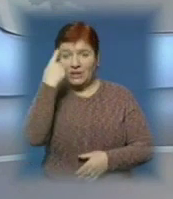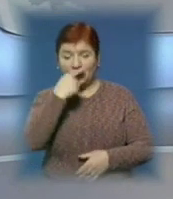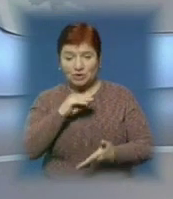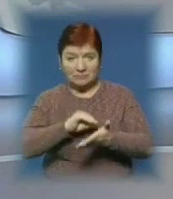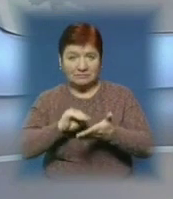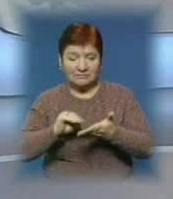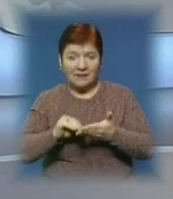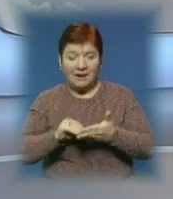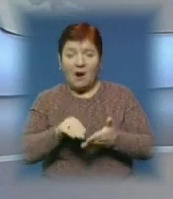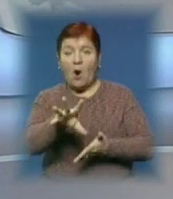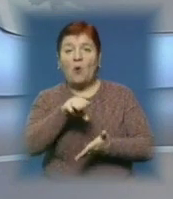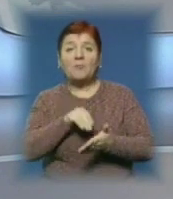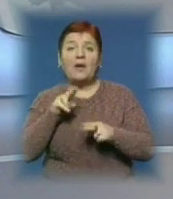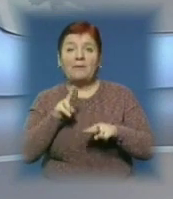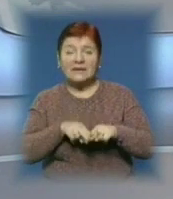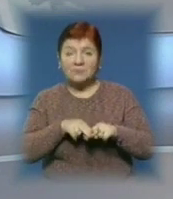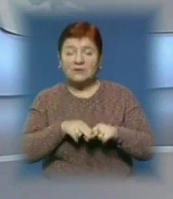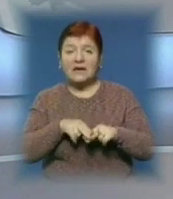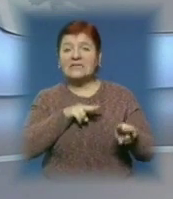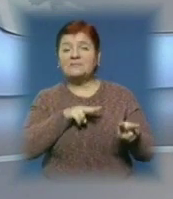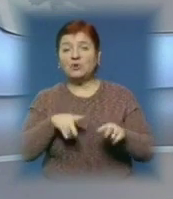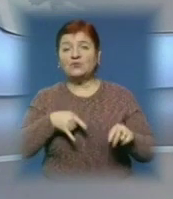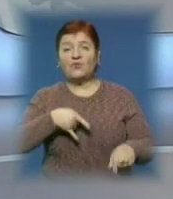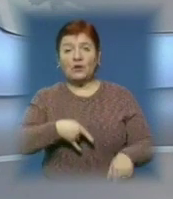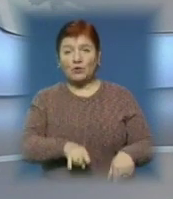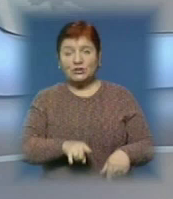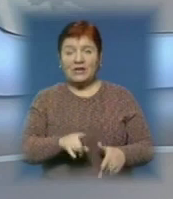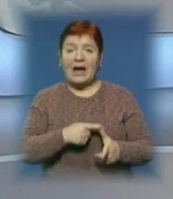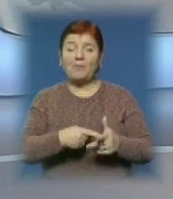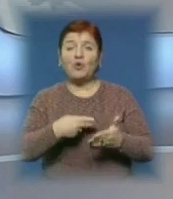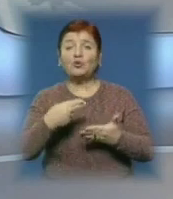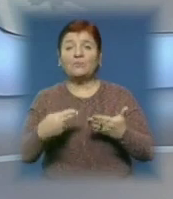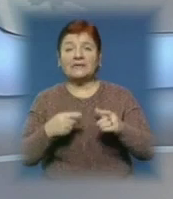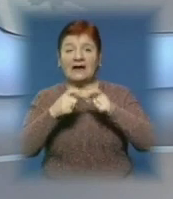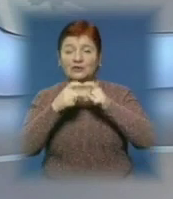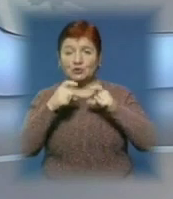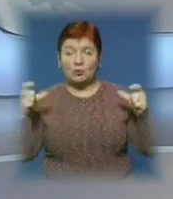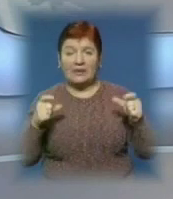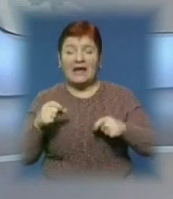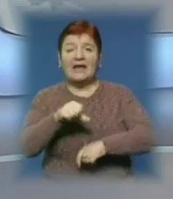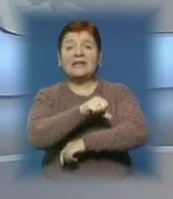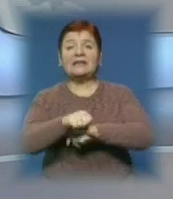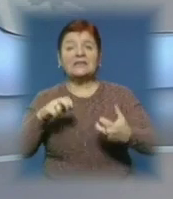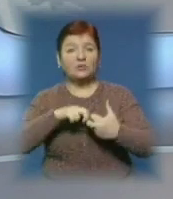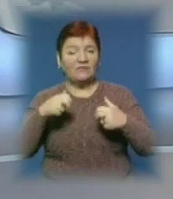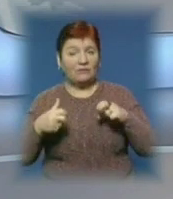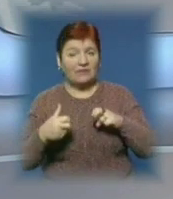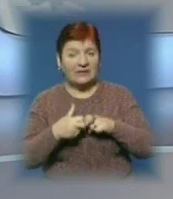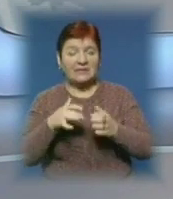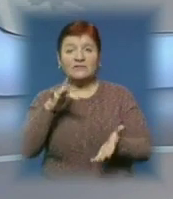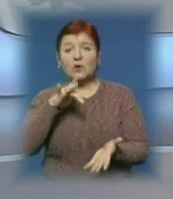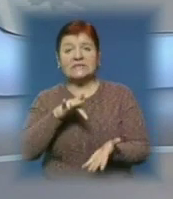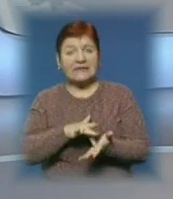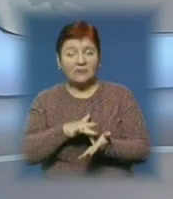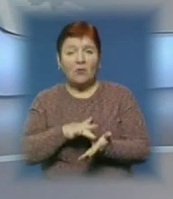разом з копією паспорта чи свідоцтва про народження та спеціальною довідкою з навчального закладу на адресу Івано-Франківського центру. Проте в